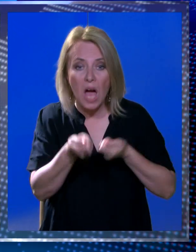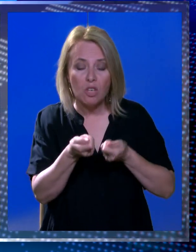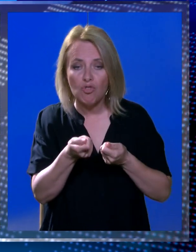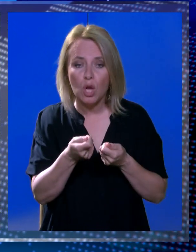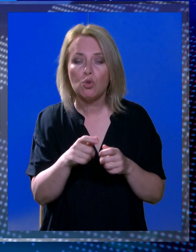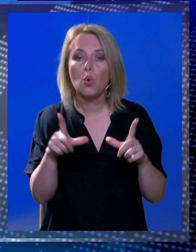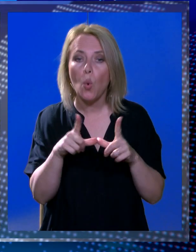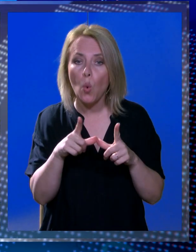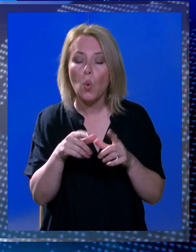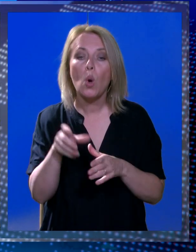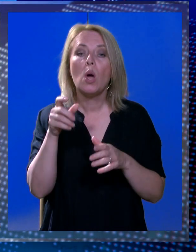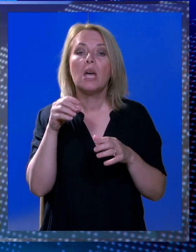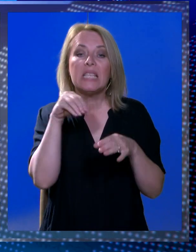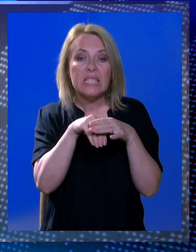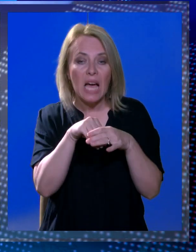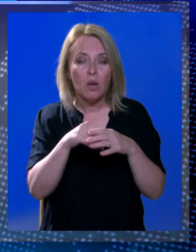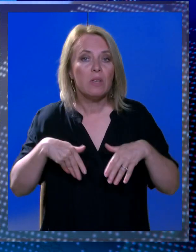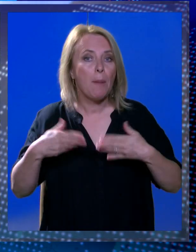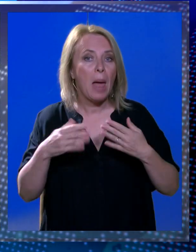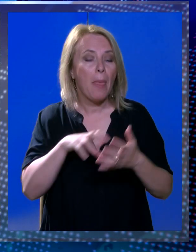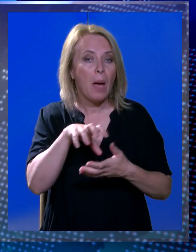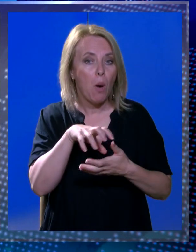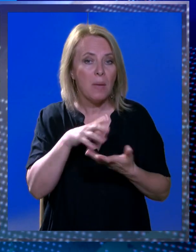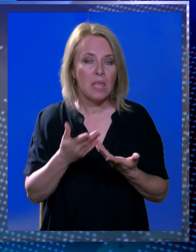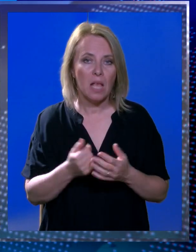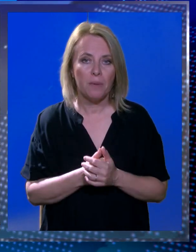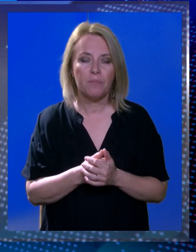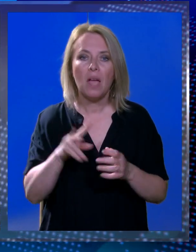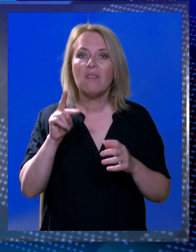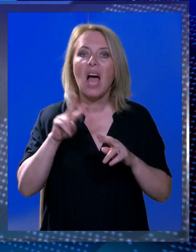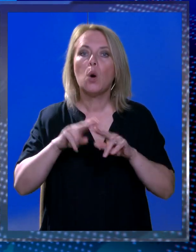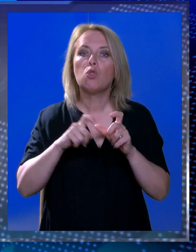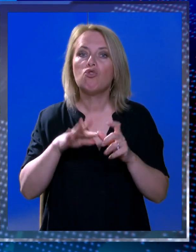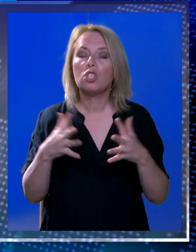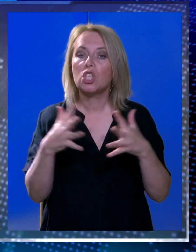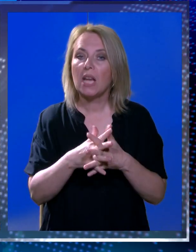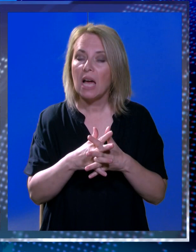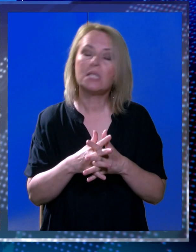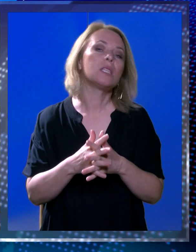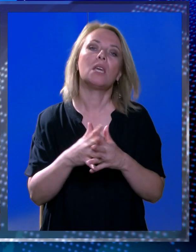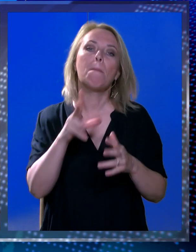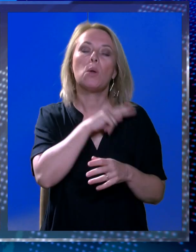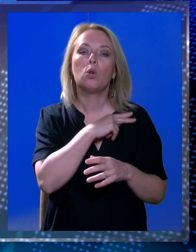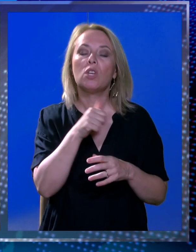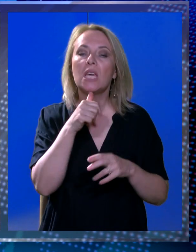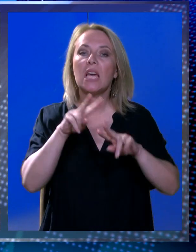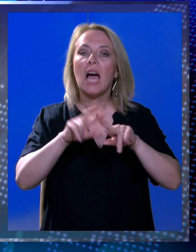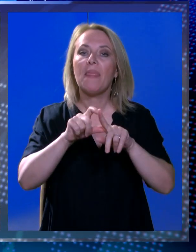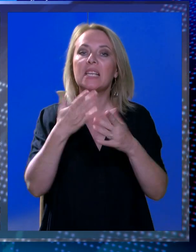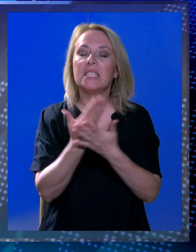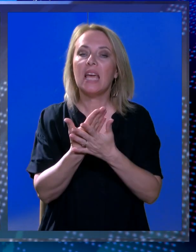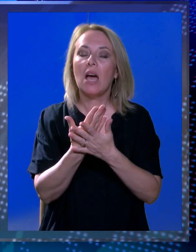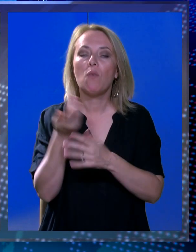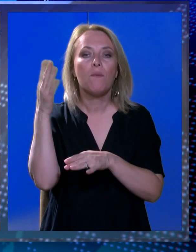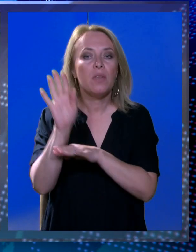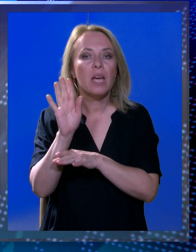ulažeš u stanove za mlade obitelji. Pavla Hušić gradskim proučelnicima i HDZ-ovim vječnicima koji će, kako